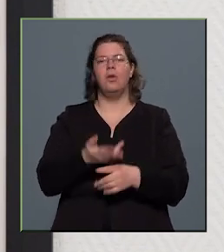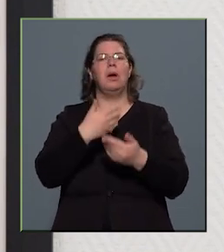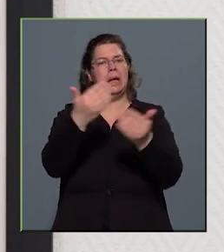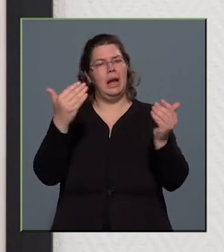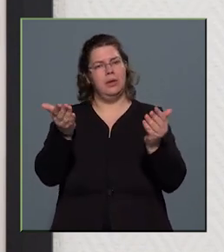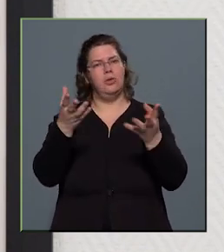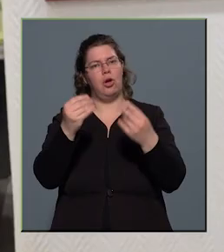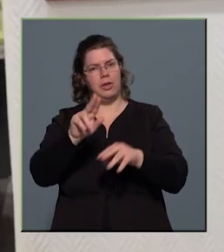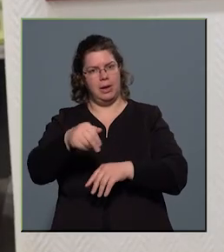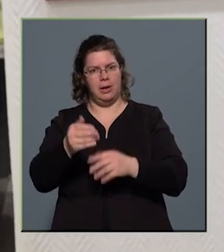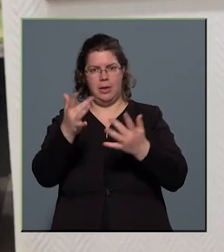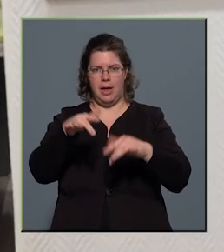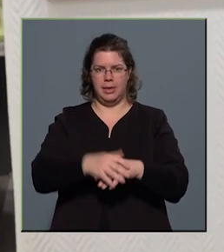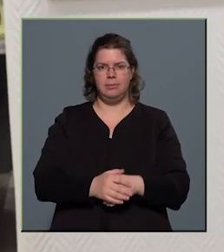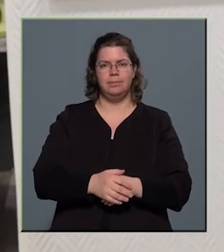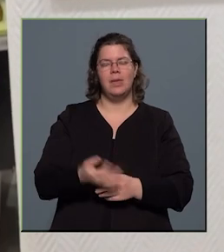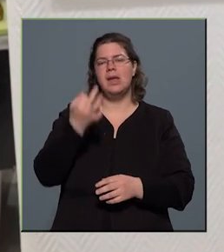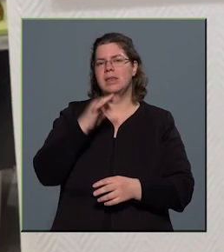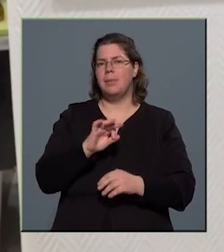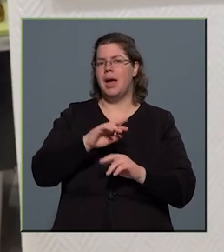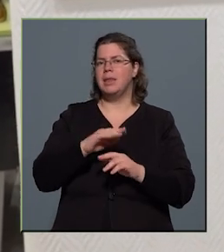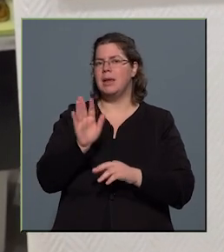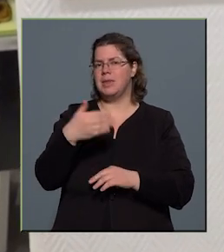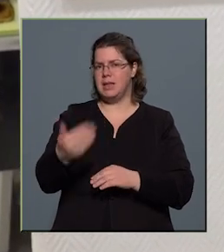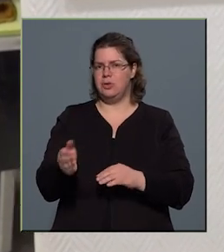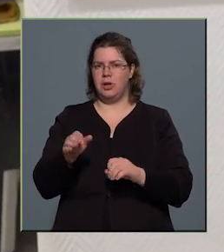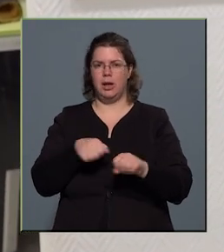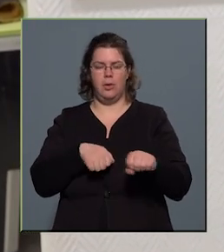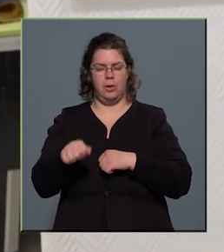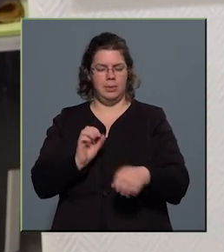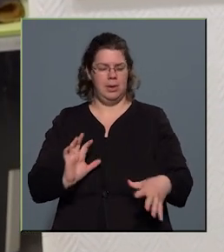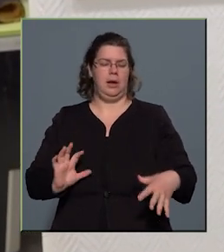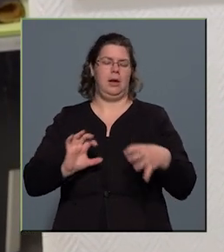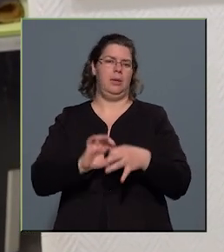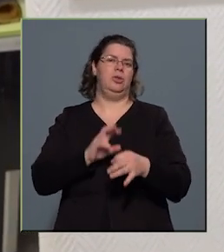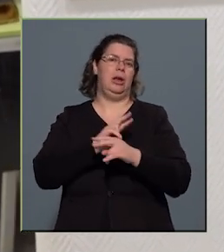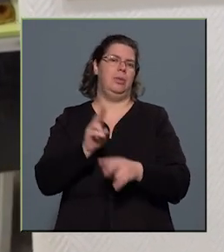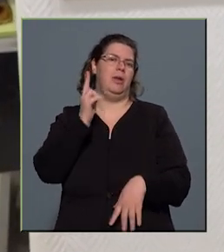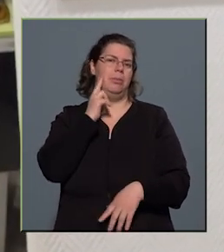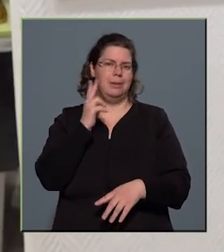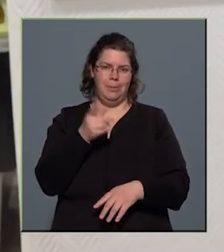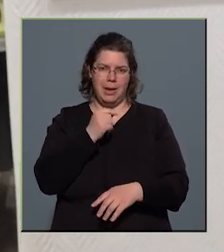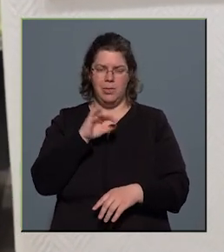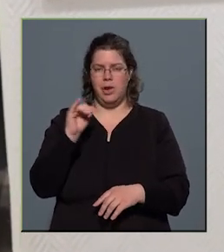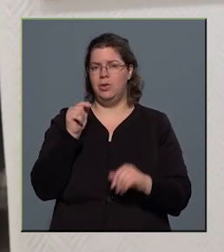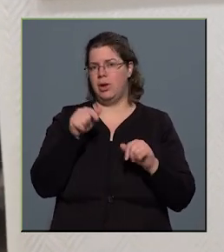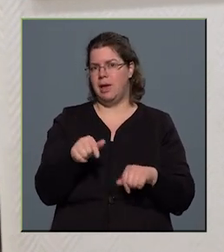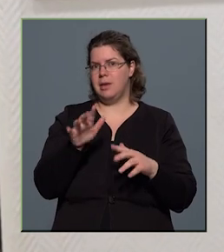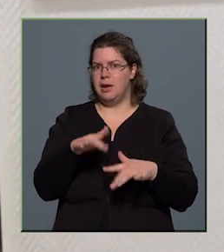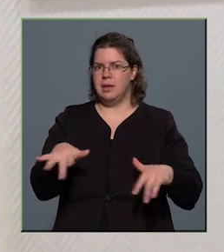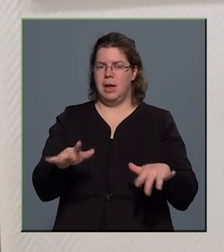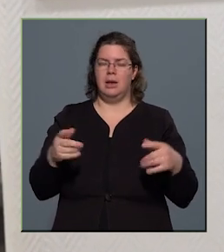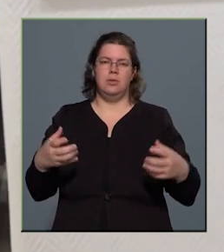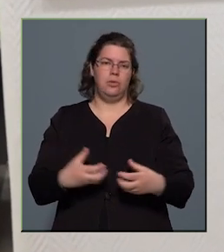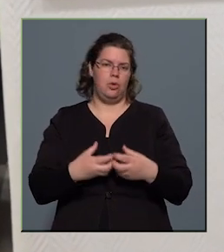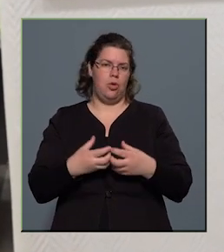helyszínéről. A Német Nemzetiségi Önkormányzat kapcsolatban van a plébániával, és ezt a teret közösen